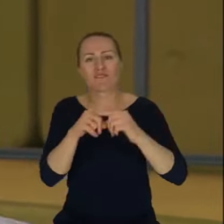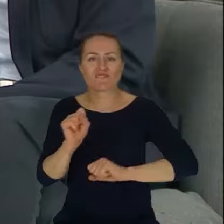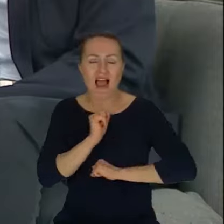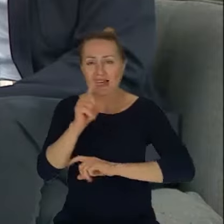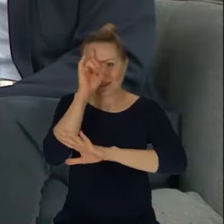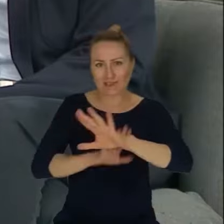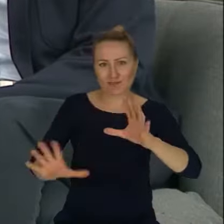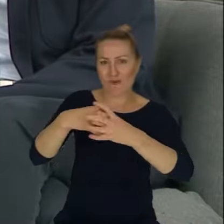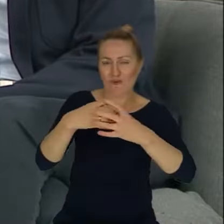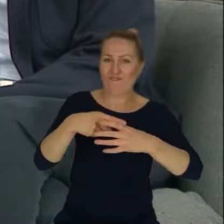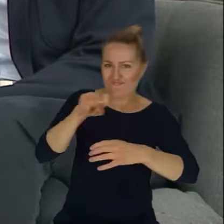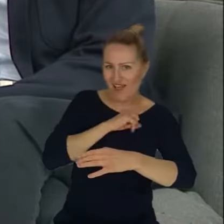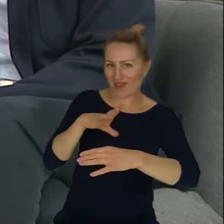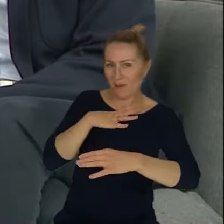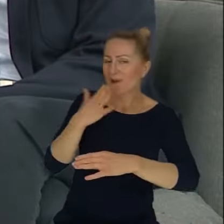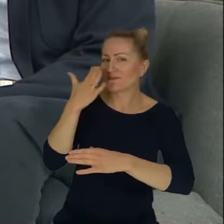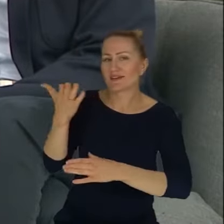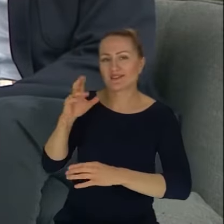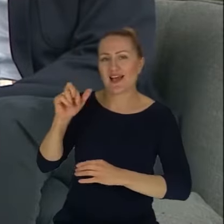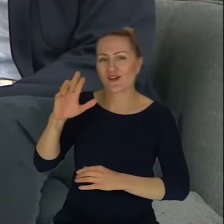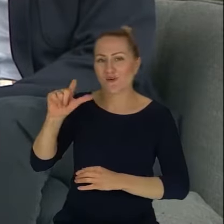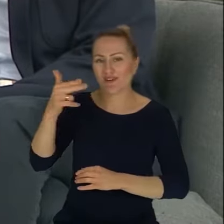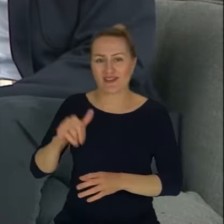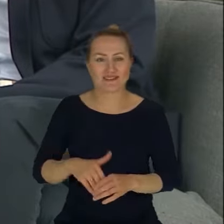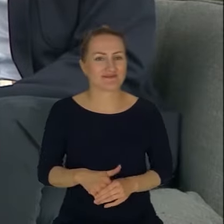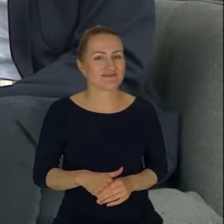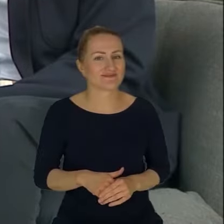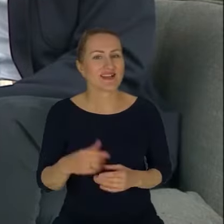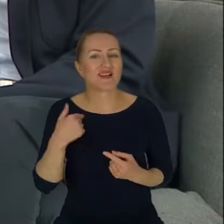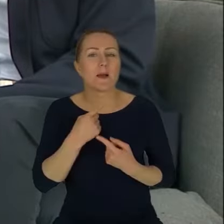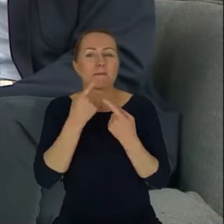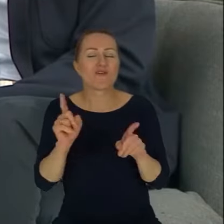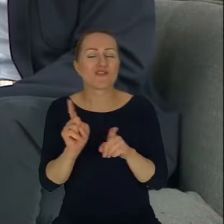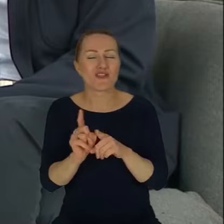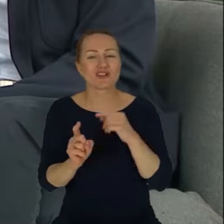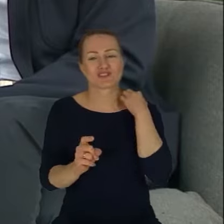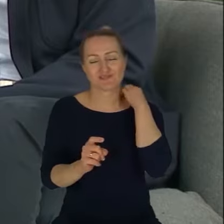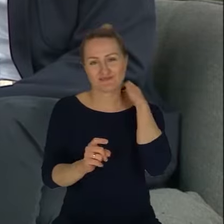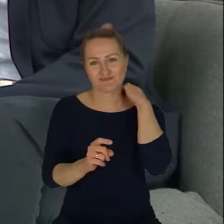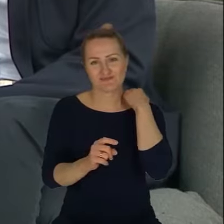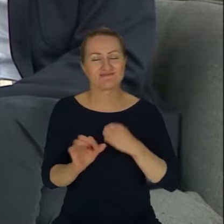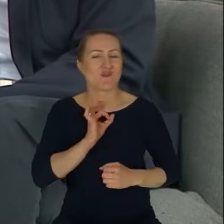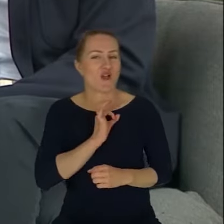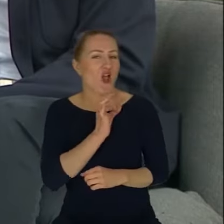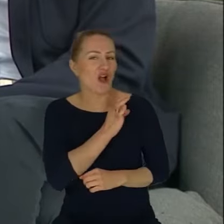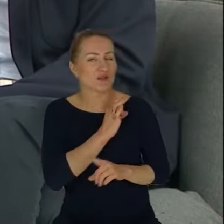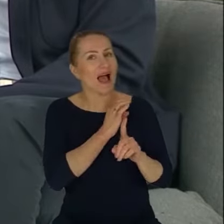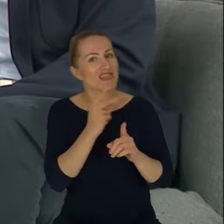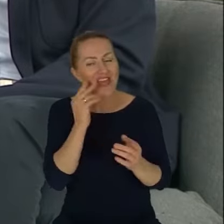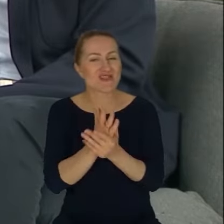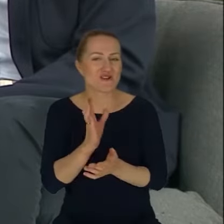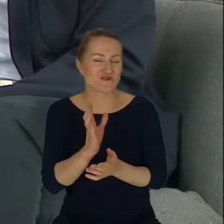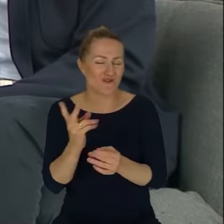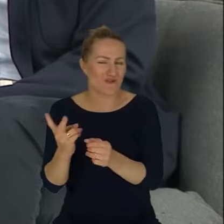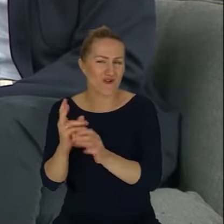Karolina, jak jest u Ciebie? Jak jest u mnie, to ja też bym się podzieliła pewną taką osobistą, aczkolwiek trochę ponad osobistą obserwacją. Nie wiem, co robiliście